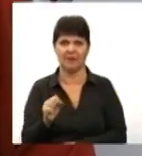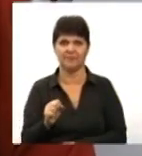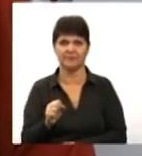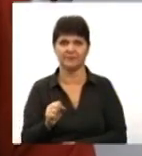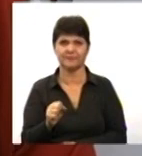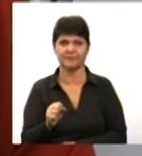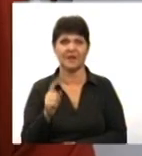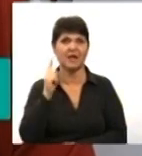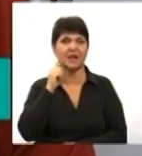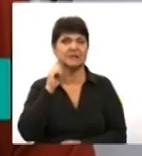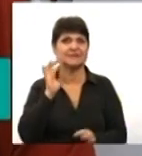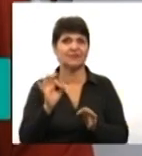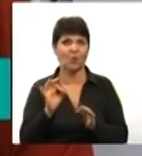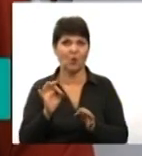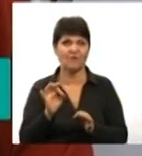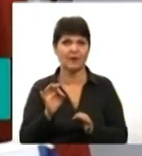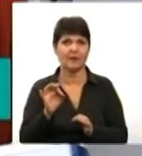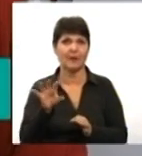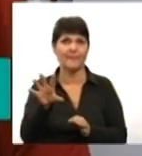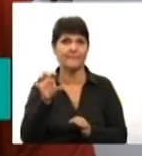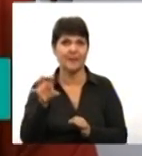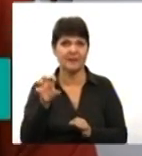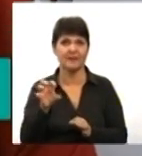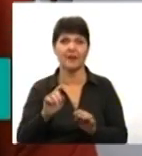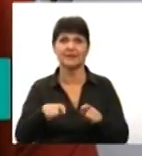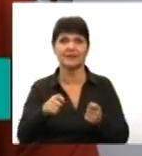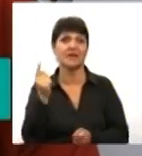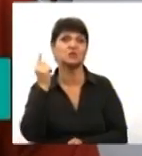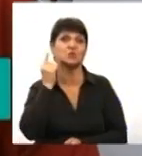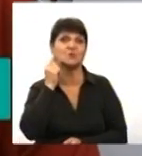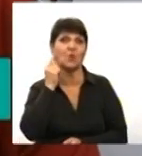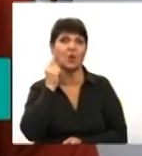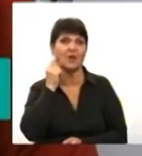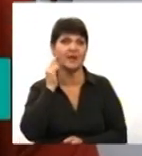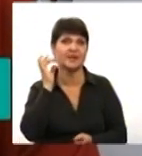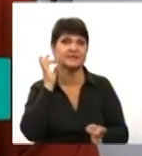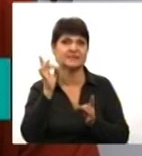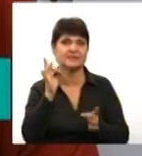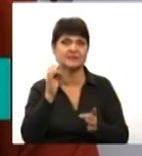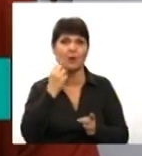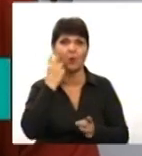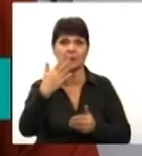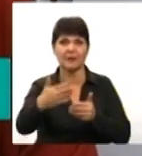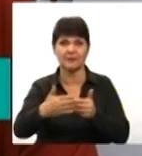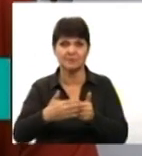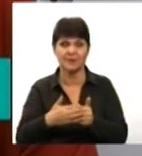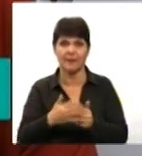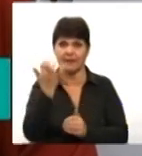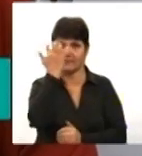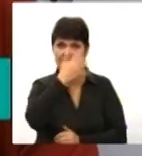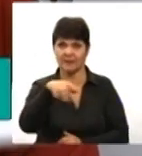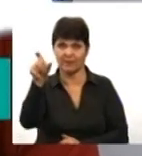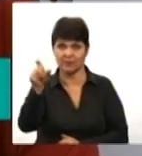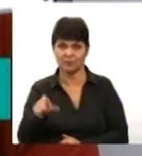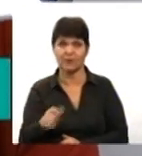звуковий маяк – це пристрій, який подає звуковий сигнал, коли на нього наближається незряча людина. І завдяки